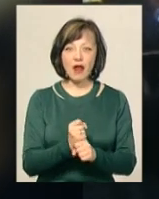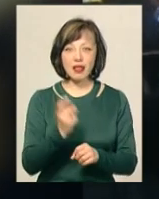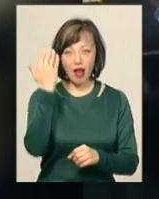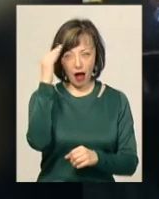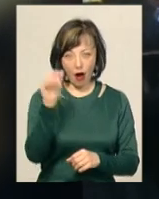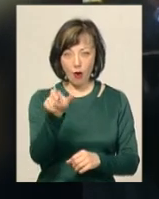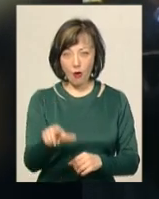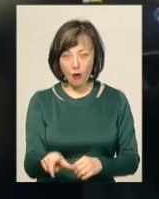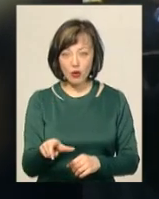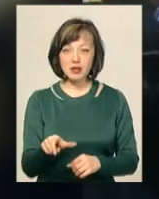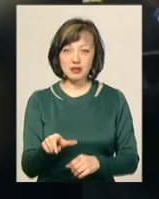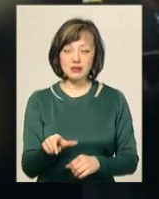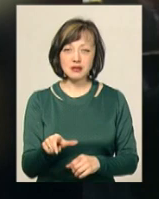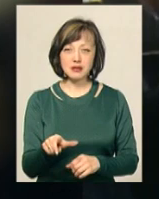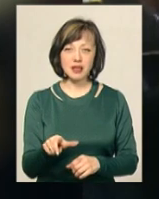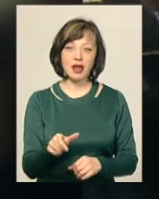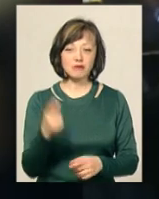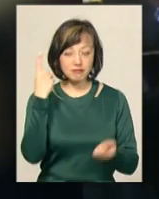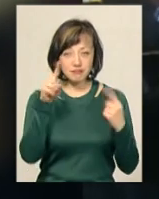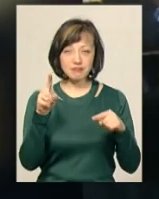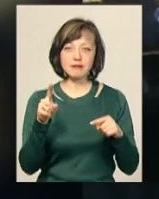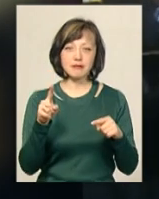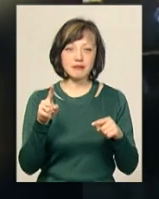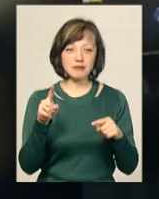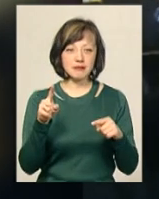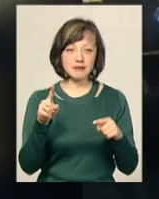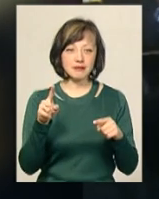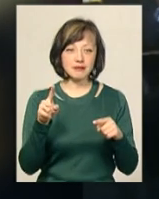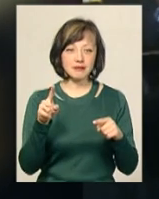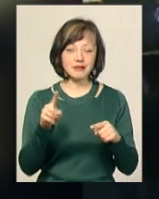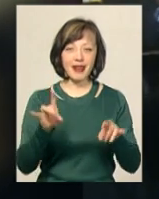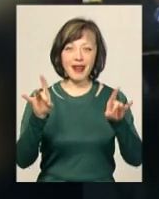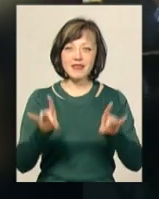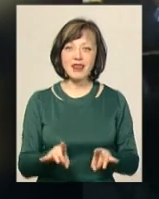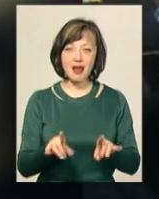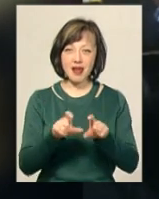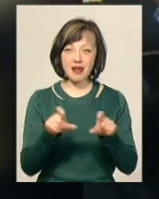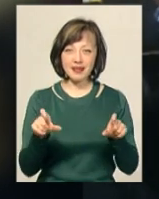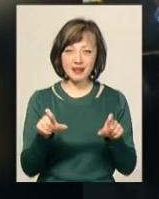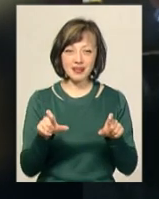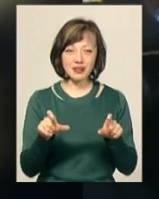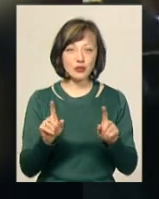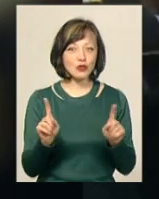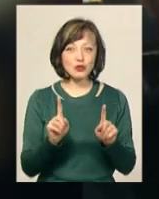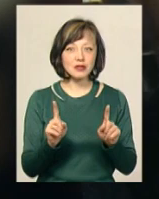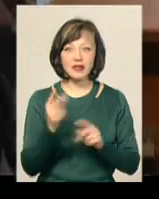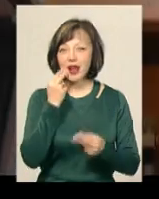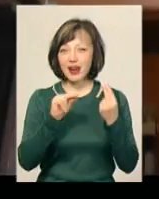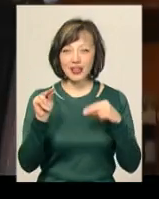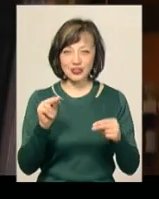І з списку ідей кав'ярня – це був найкраще.